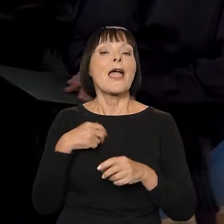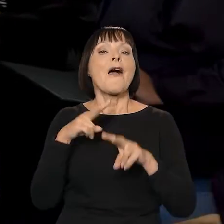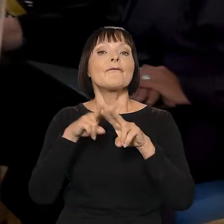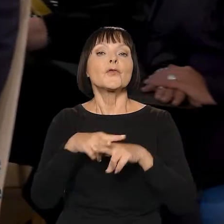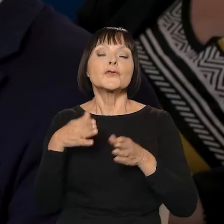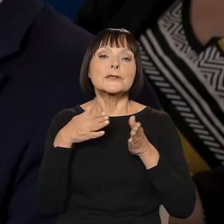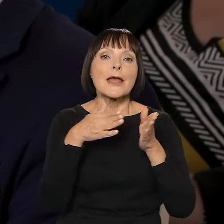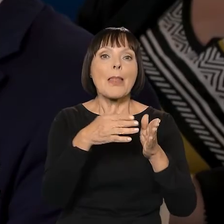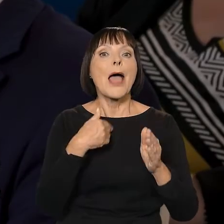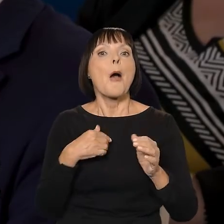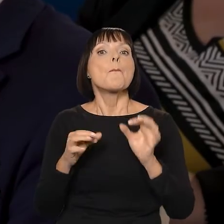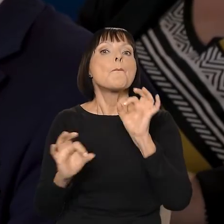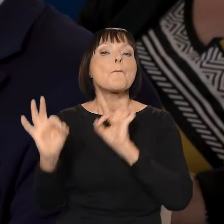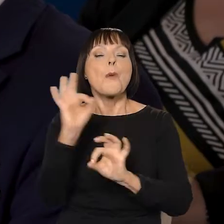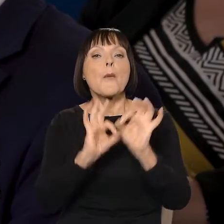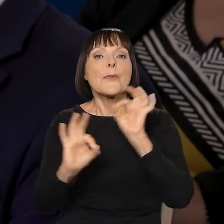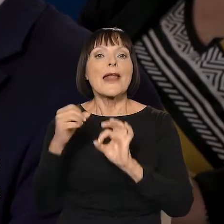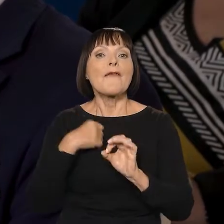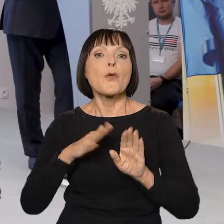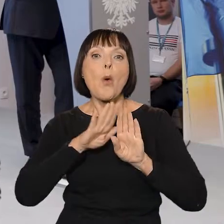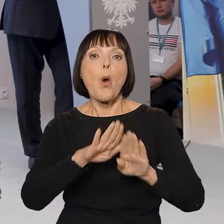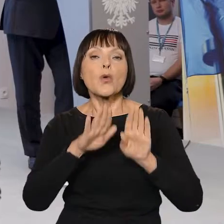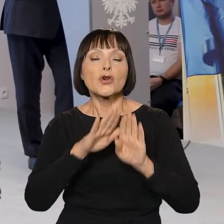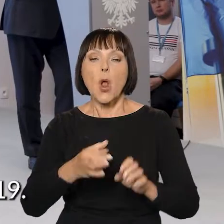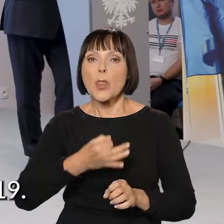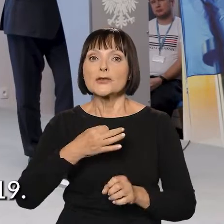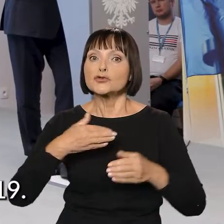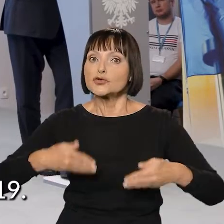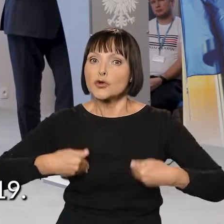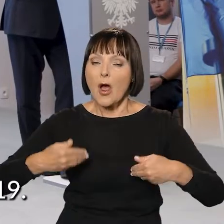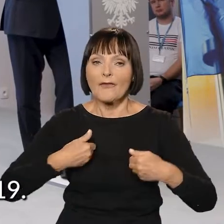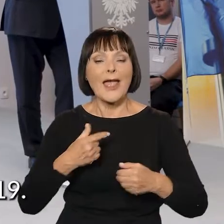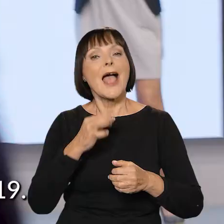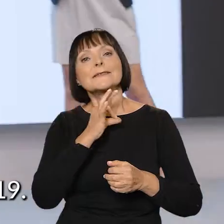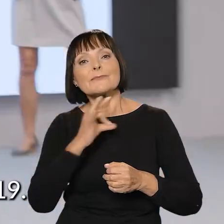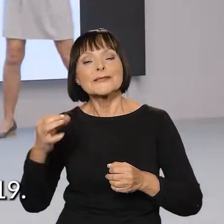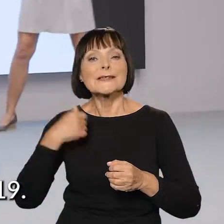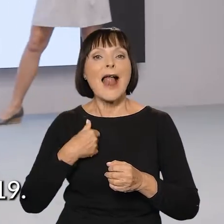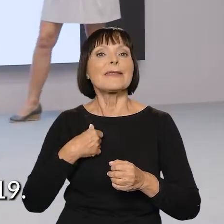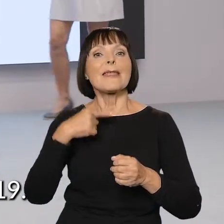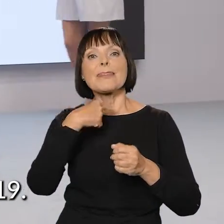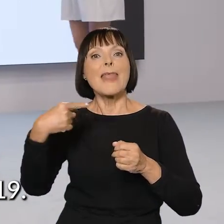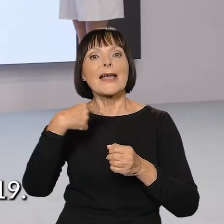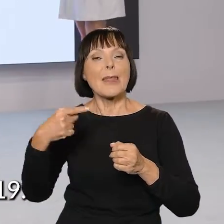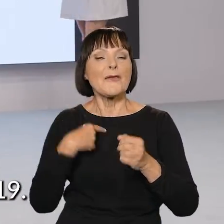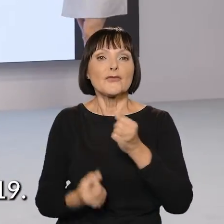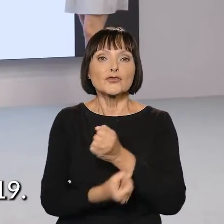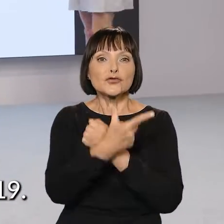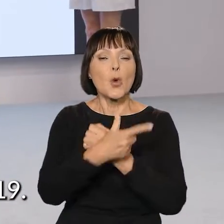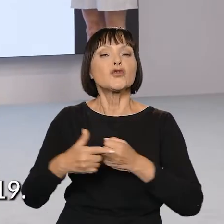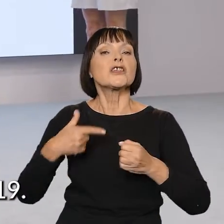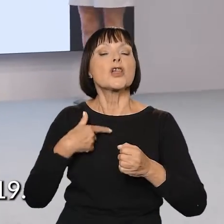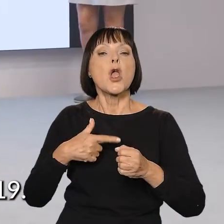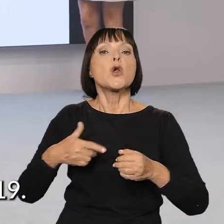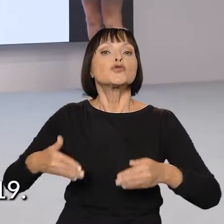zostały skierowane na odbudowę małopolskiej ochrony zdrowia, szczególnie na niwelowanie negatywnych skutków społecznych i zdrowotnych